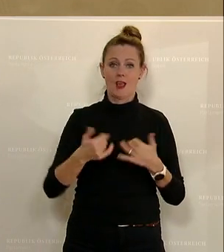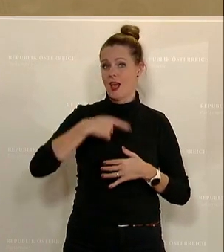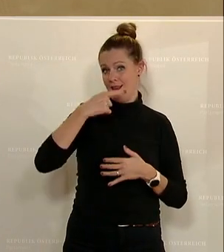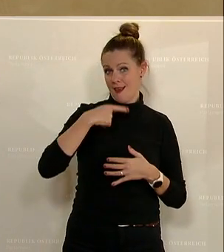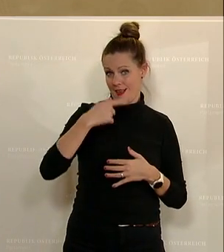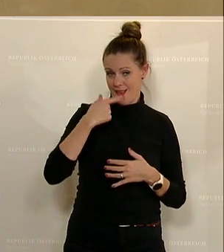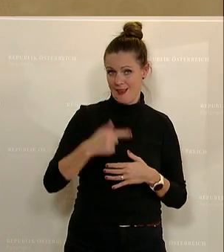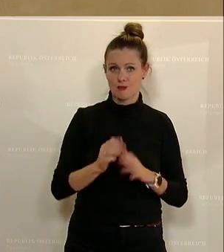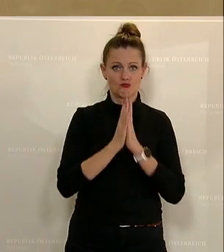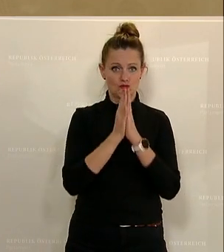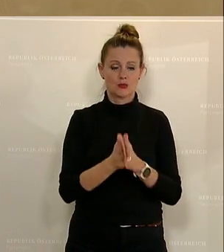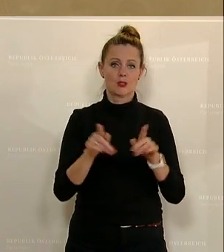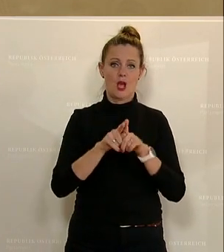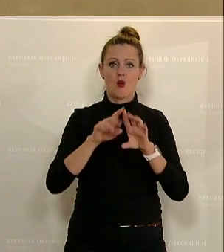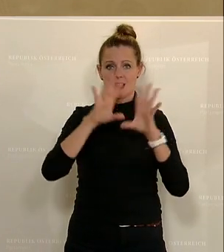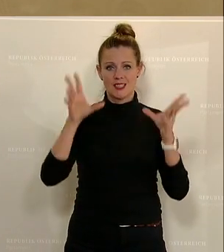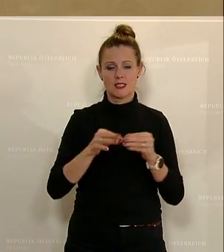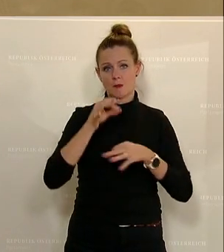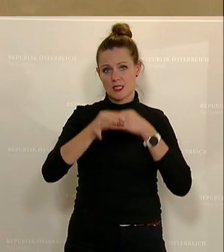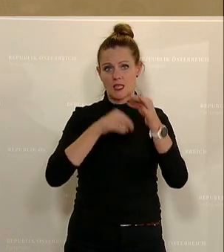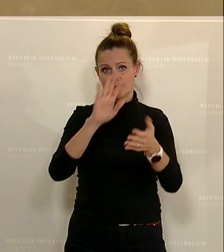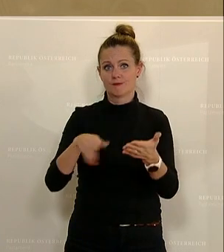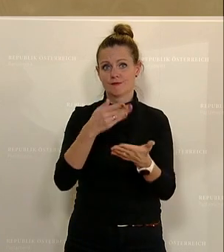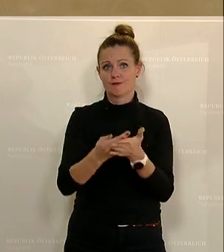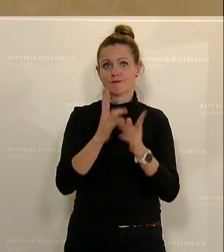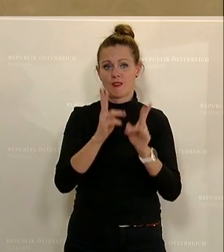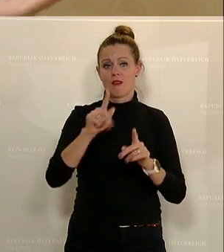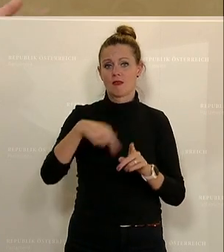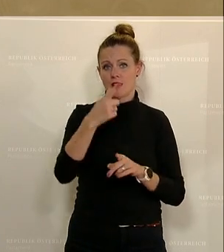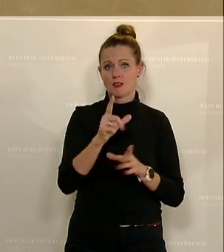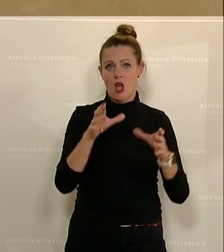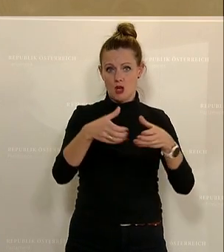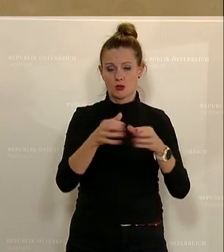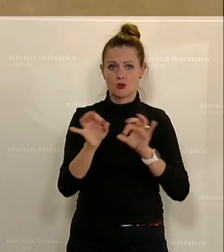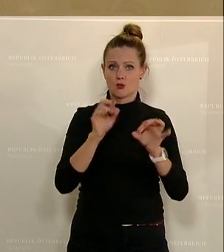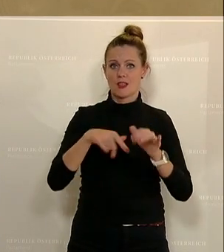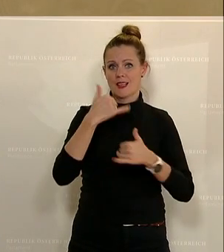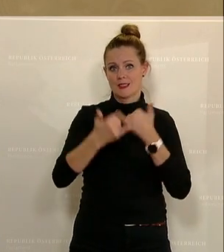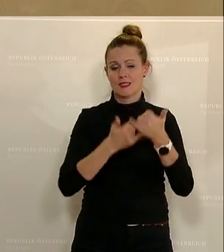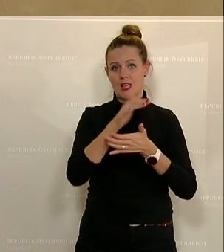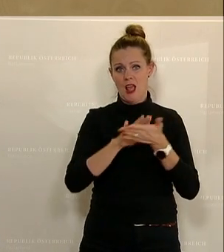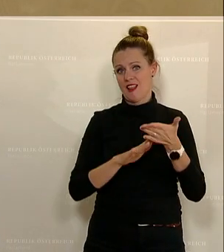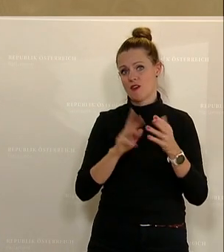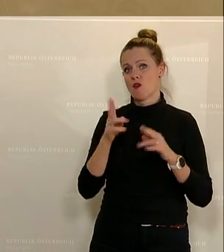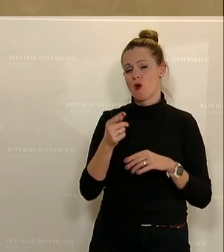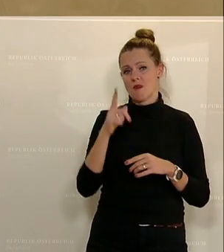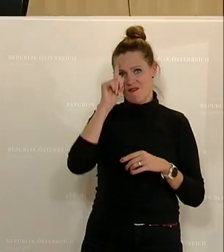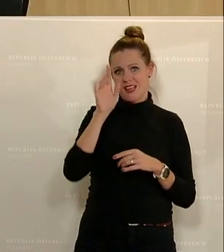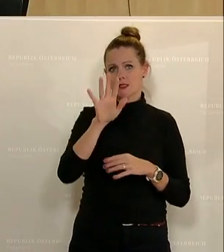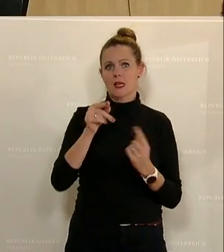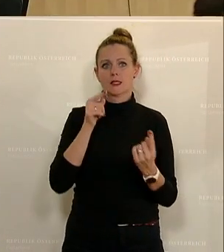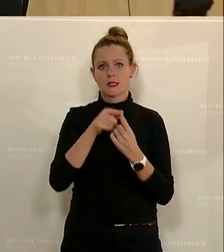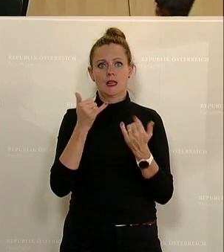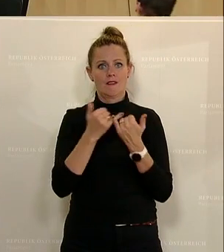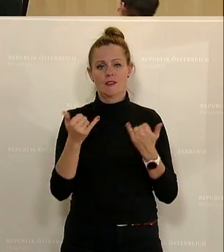gerne bitten, ob Sie vielleicht eine Gesamtstrategie einmal vorlegen könnten im nächsten Ausschuss oder Anfang des Jahres, damit wir wissen, wo Ihre Ziele liegen und was